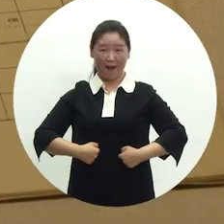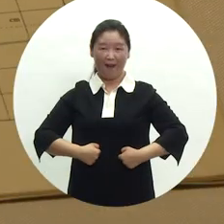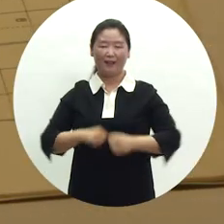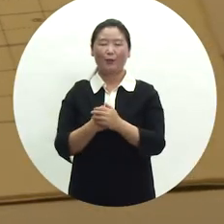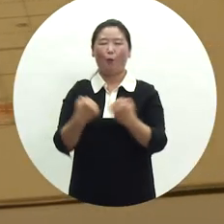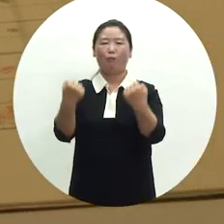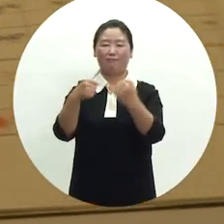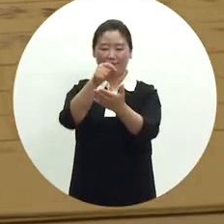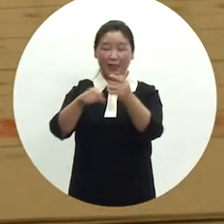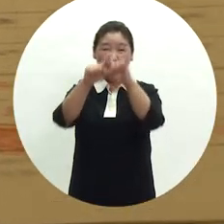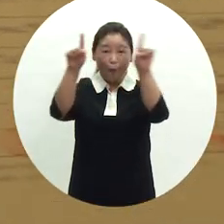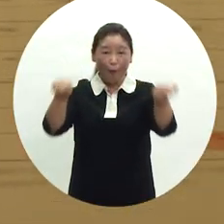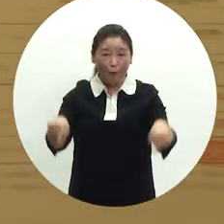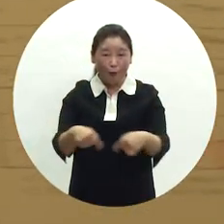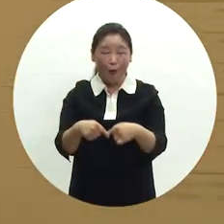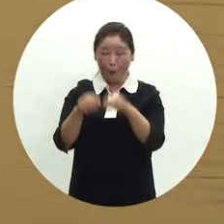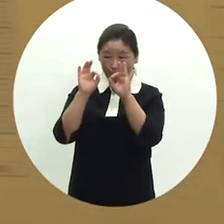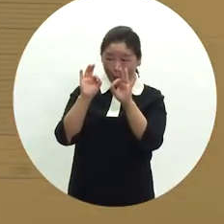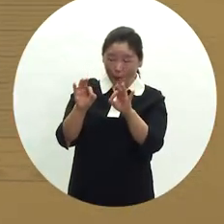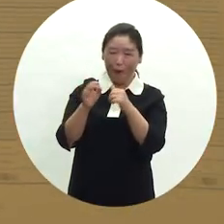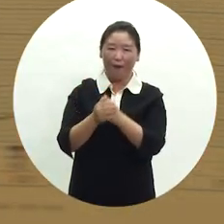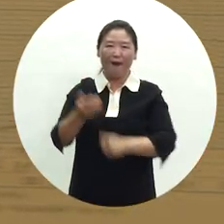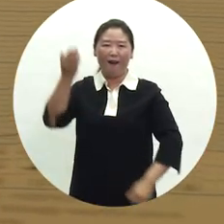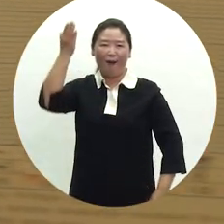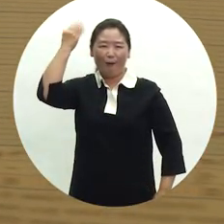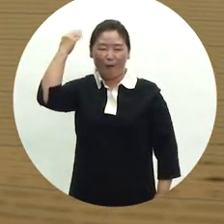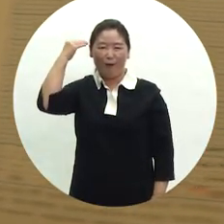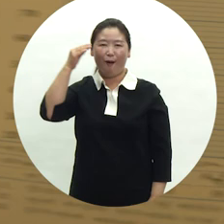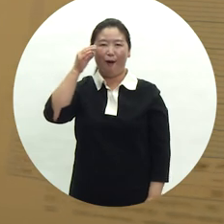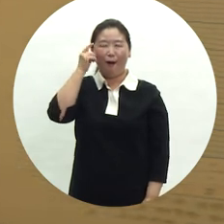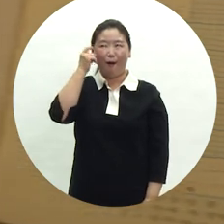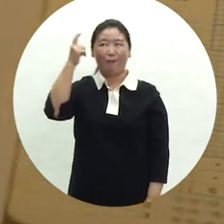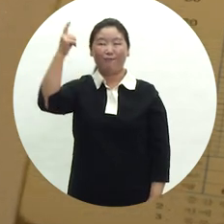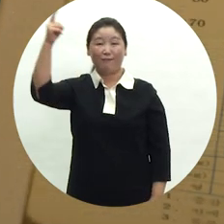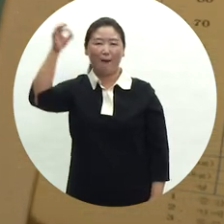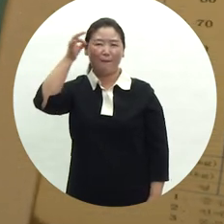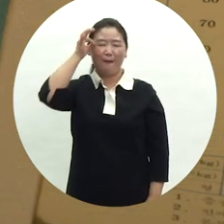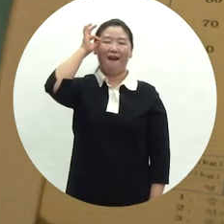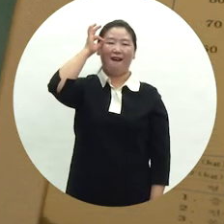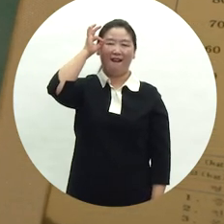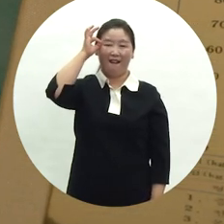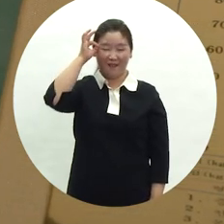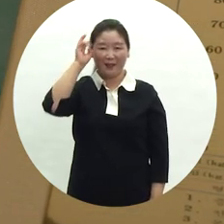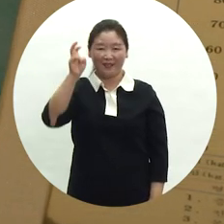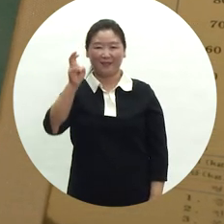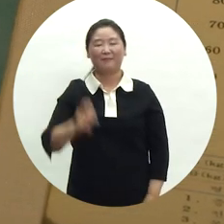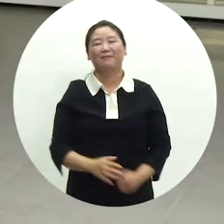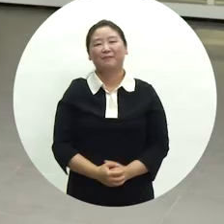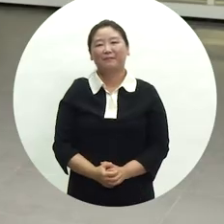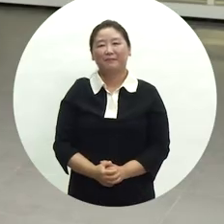건강기록부 등은 관람객의 기억 속에 가까운 과거를 소환해 소중한 추억을 떠올리게 할 것입니다.